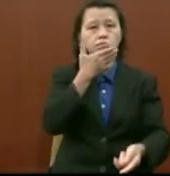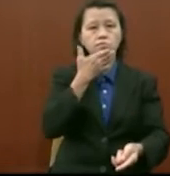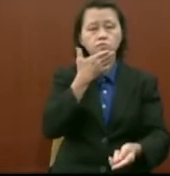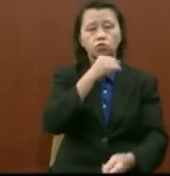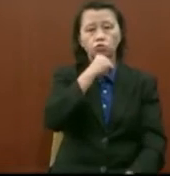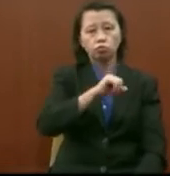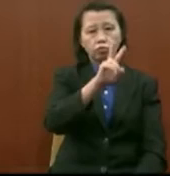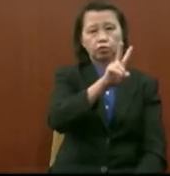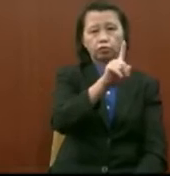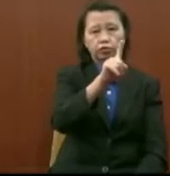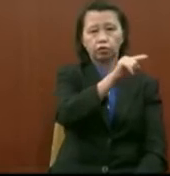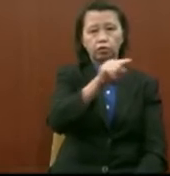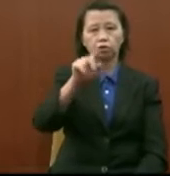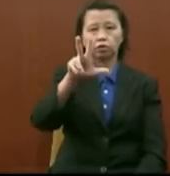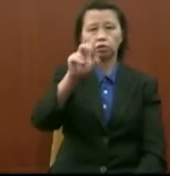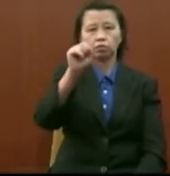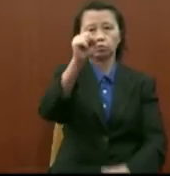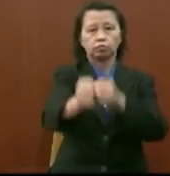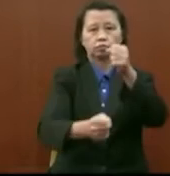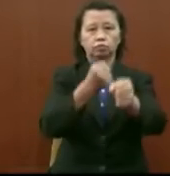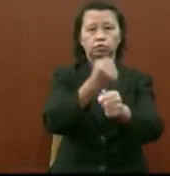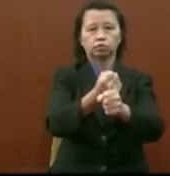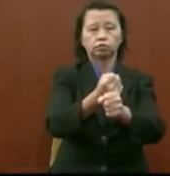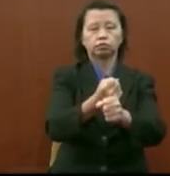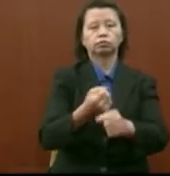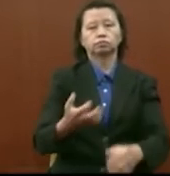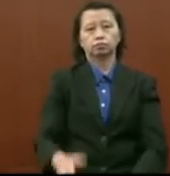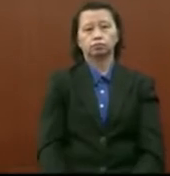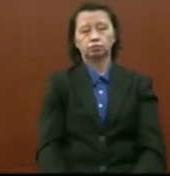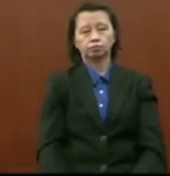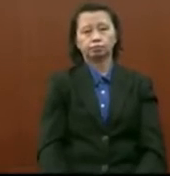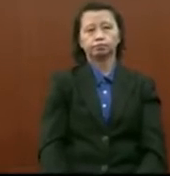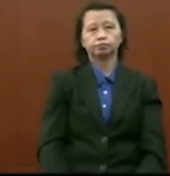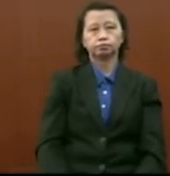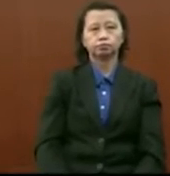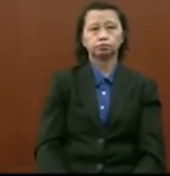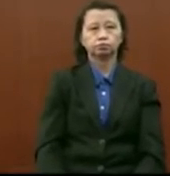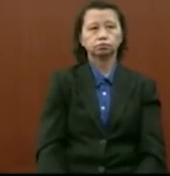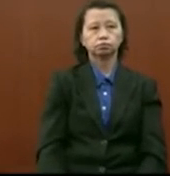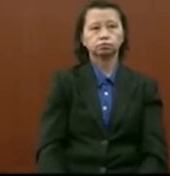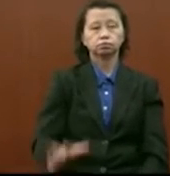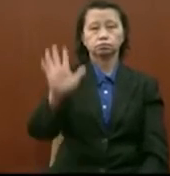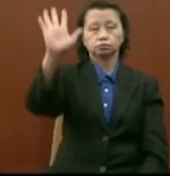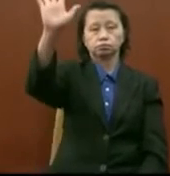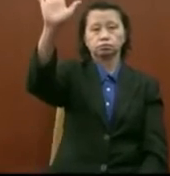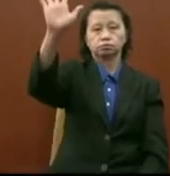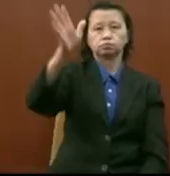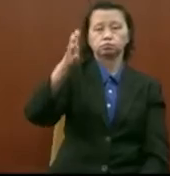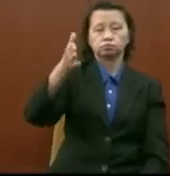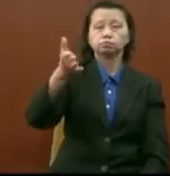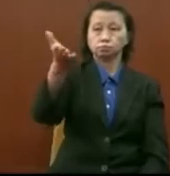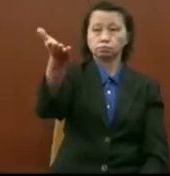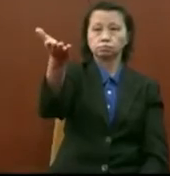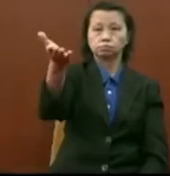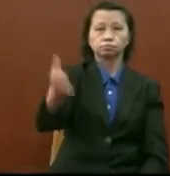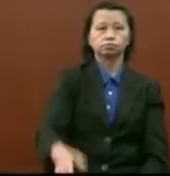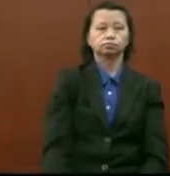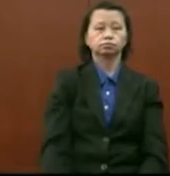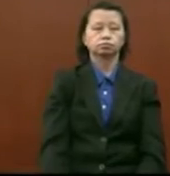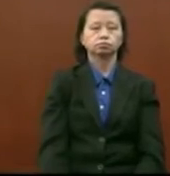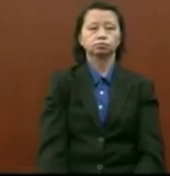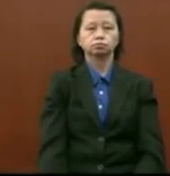yang berumur 21 hingga 30 tahun itu jadi saya tak nak mencelah sila celahlah kita